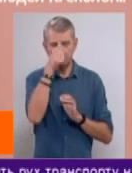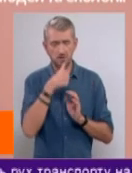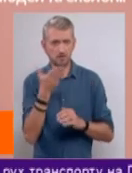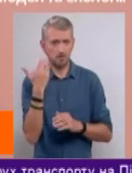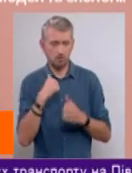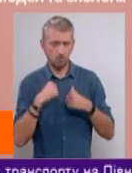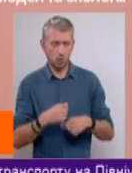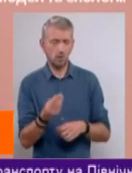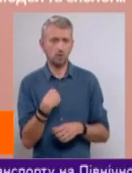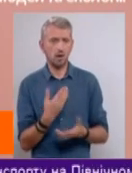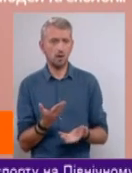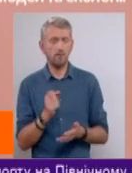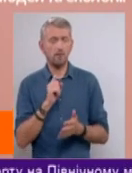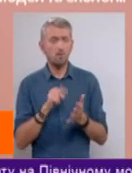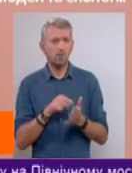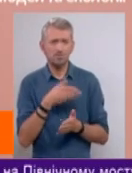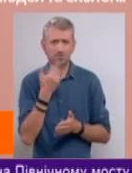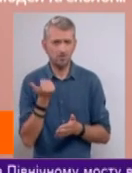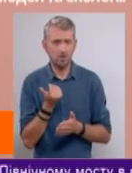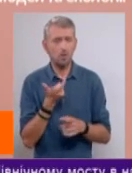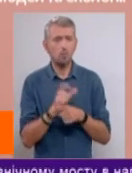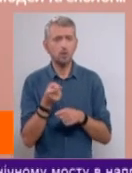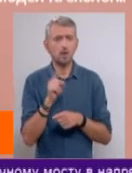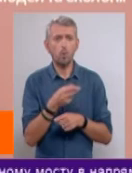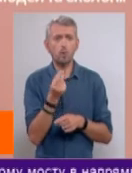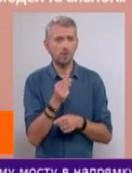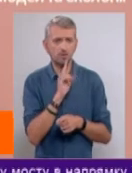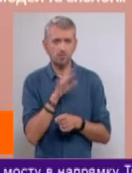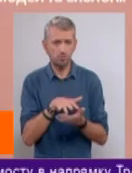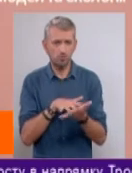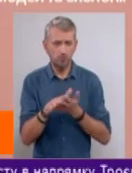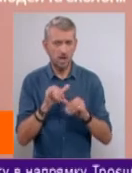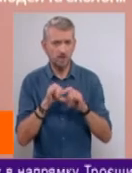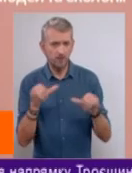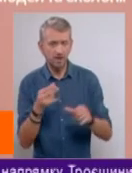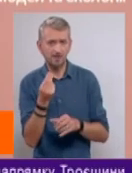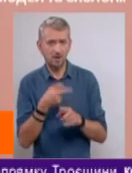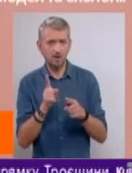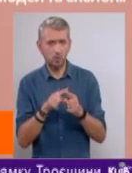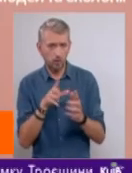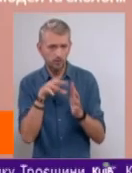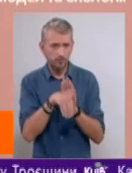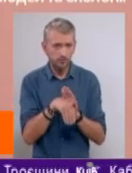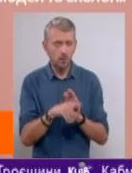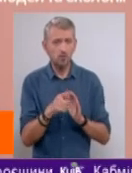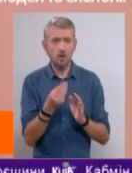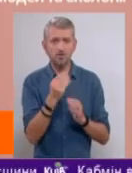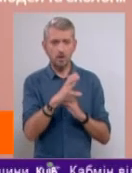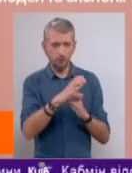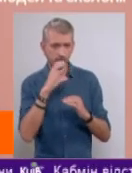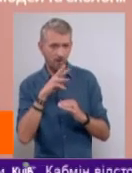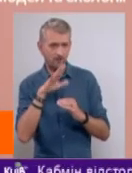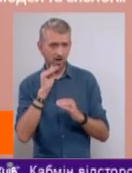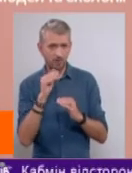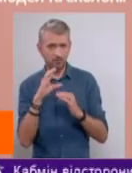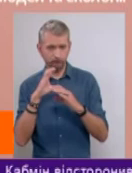спокійно дали. Вопрос в цьому не стоїть. Более того, це деньги, які не пойдуть на розвитку. Це деньги, які лягуть, які предоставляє МВФ, деньги, які лежатся в